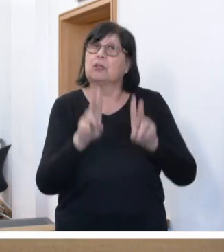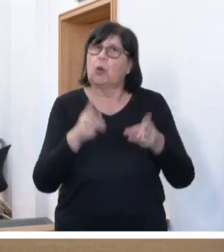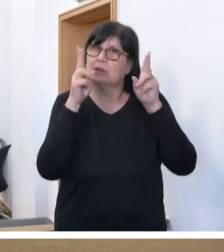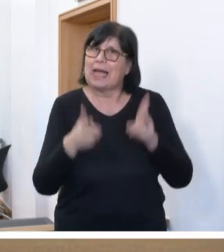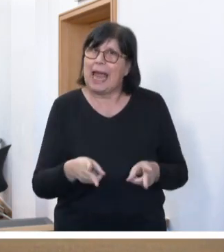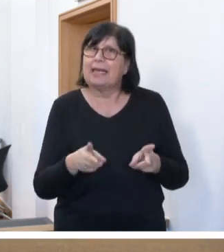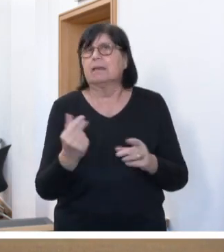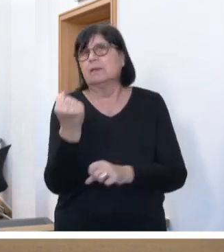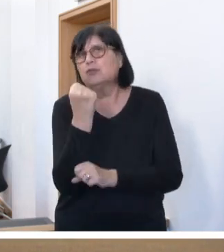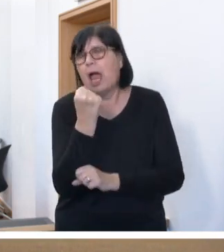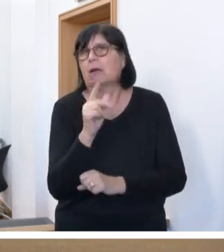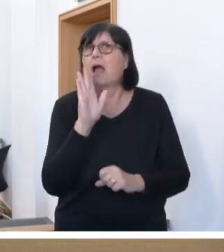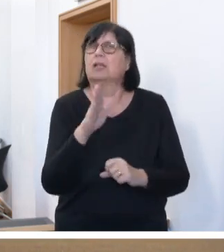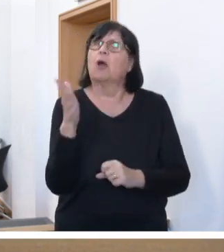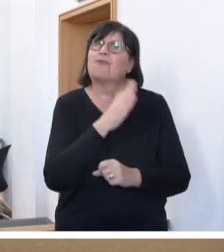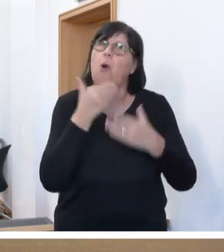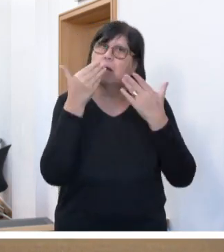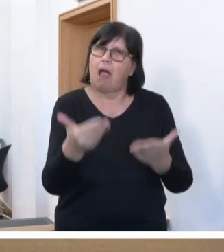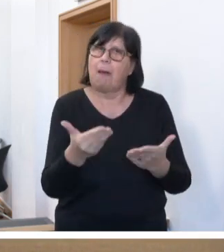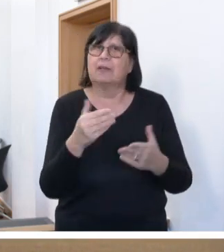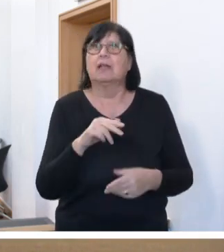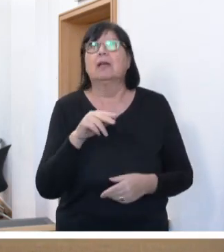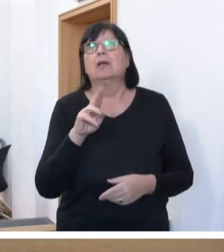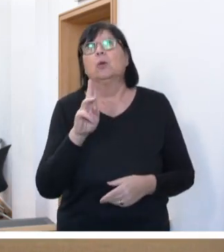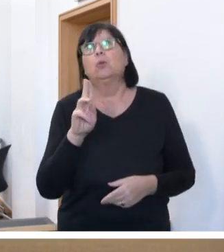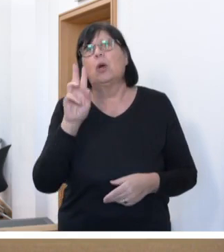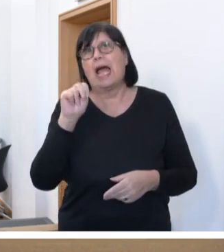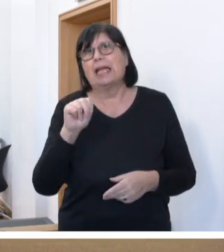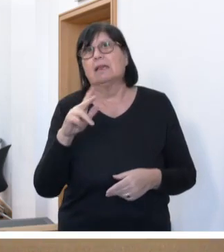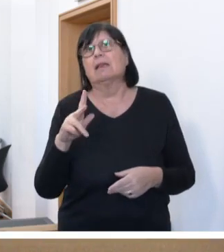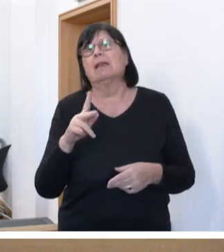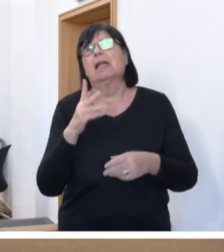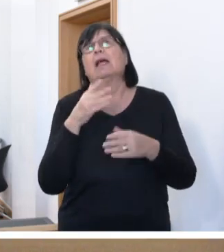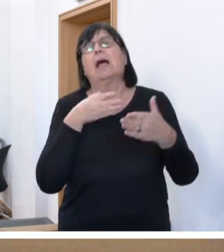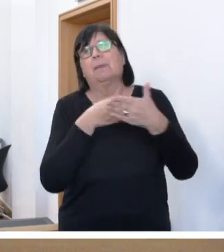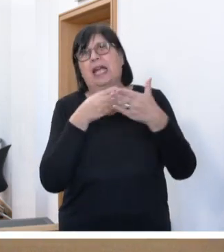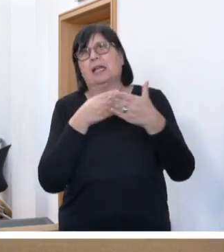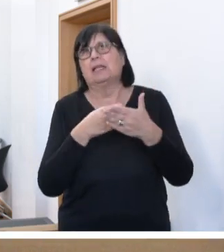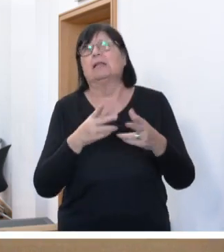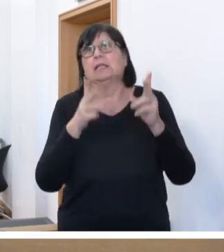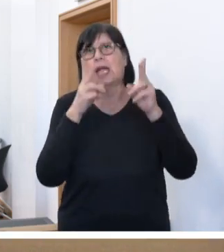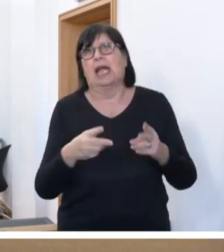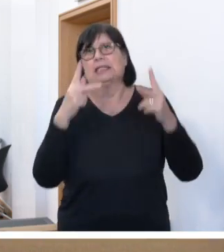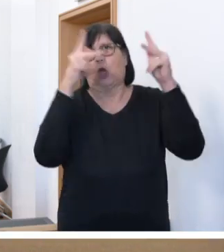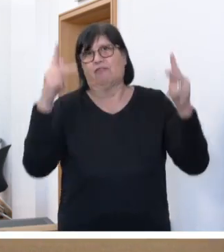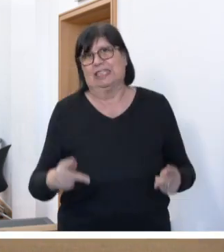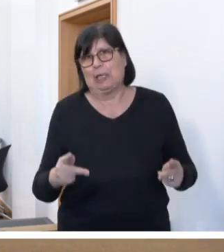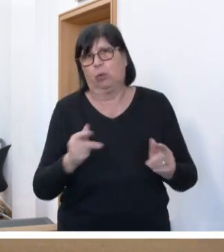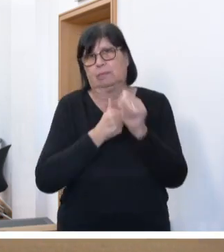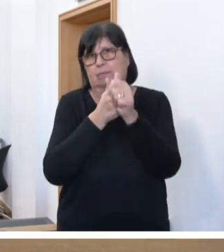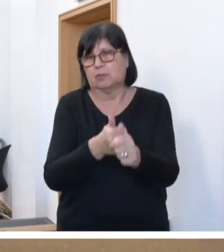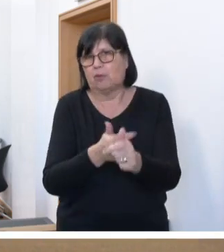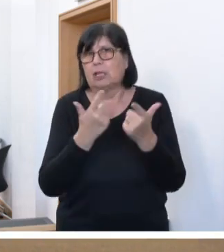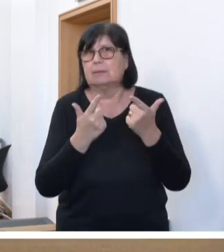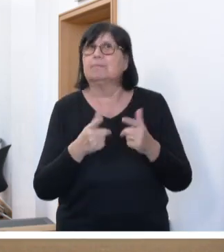stärker an den Vorgaben der UN-Behindertenrechtskonvention auszurichten und gleichzeitig